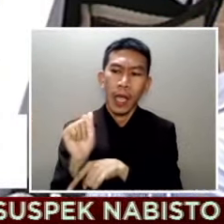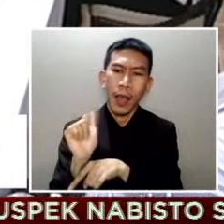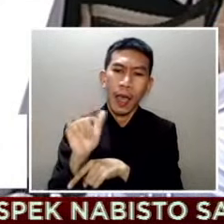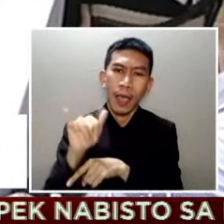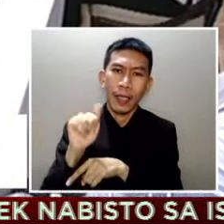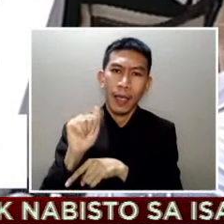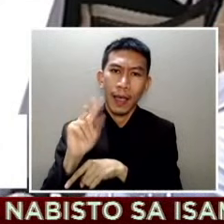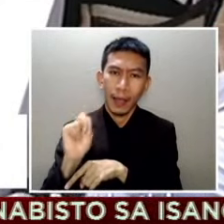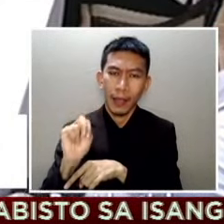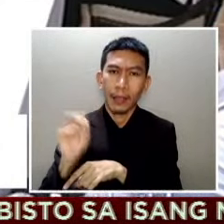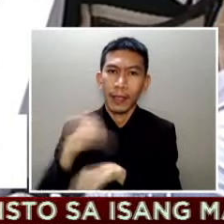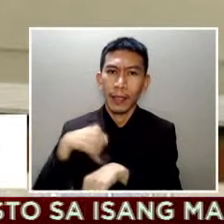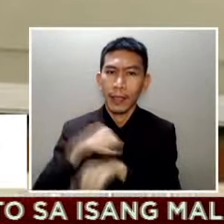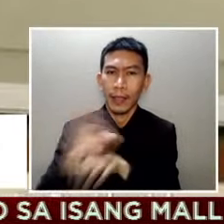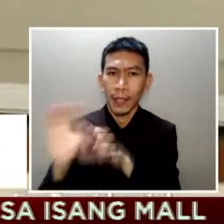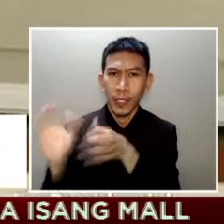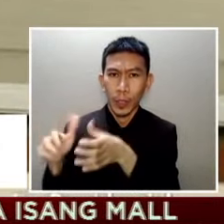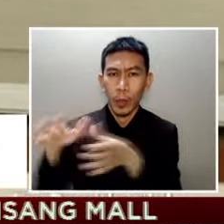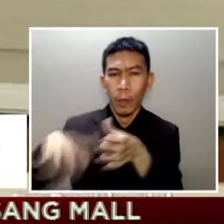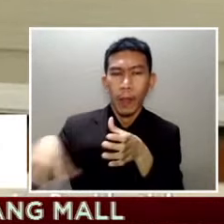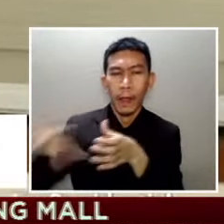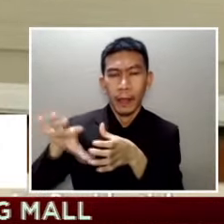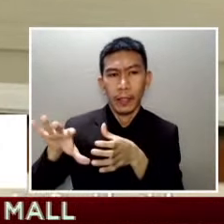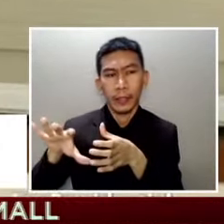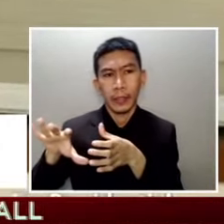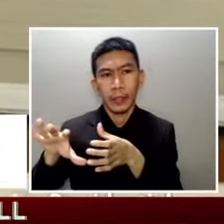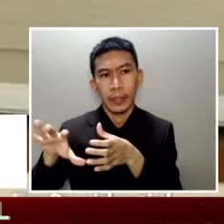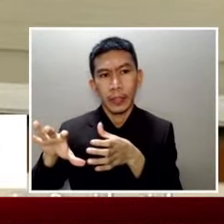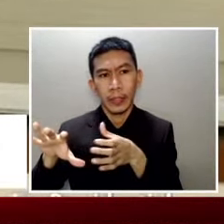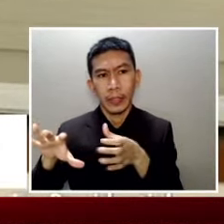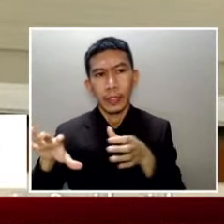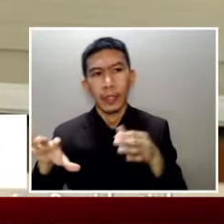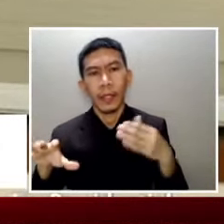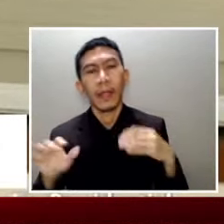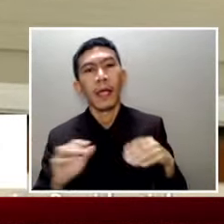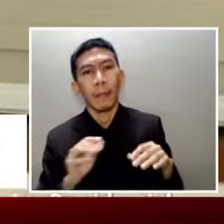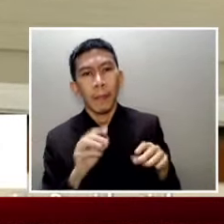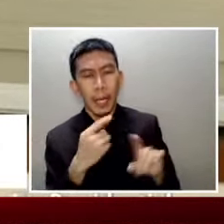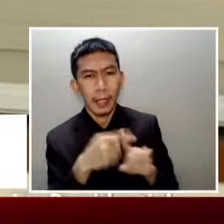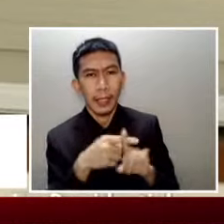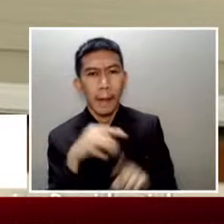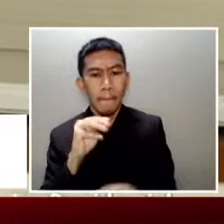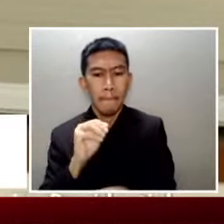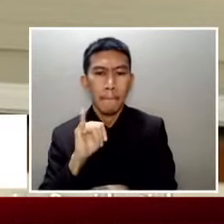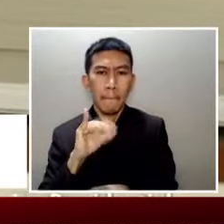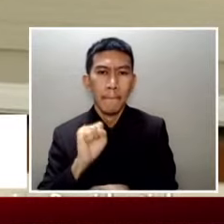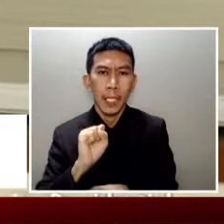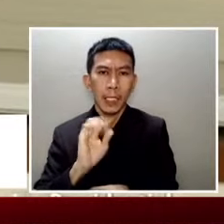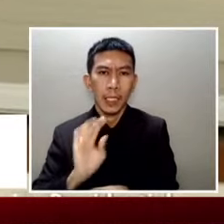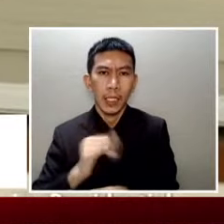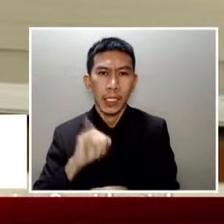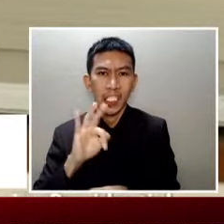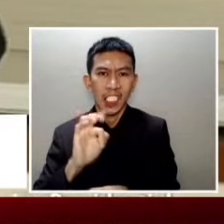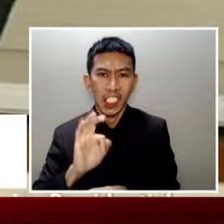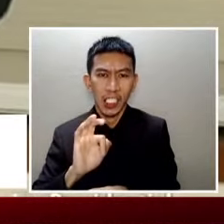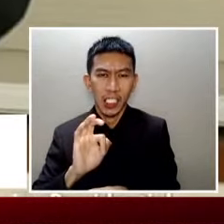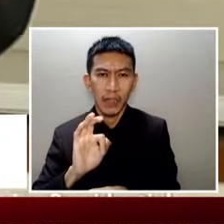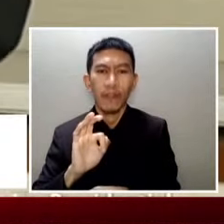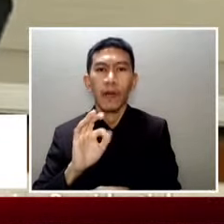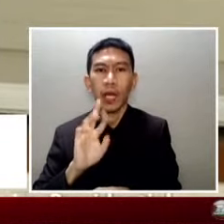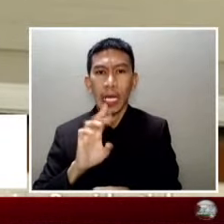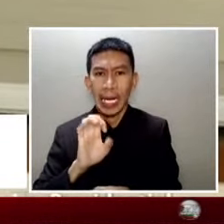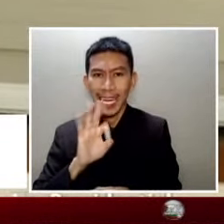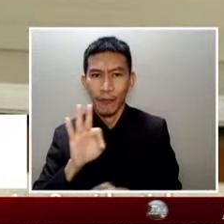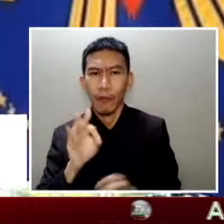island group natin Mr. President hanggang dyan sa Mischief Reef yung maraming show doon na